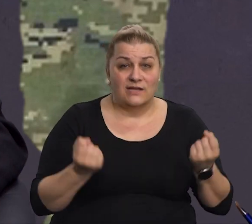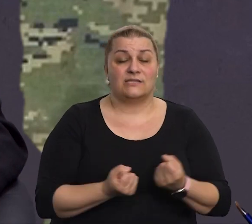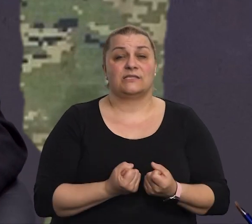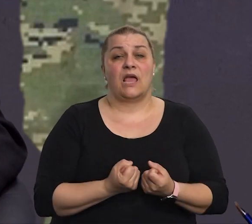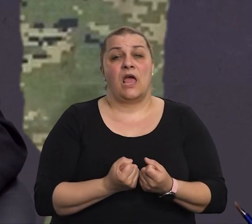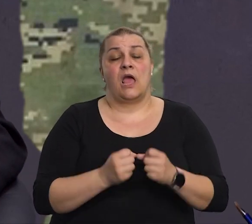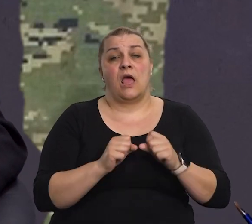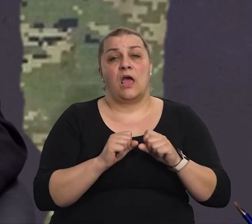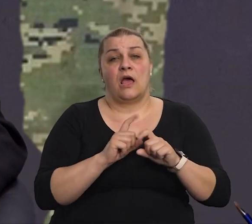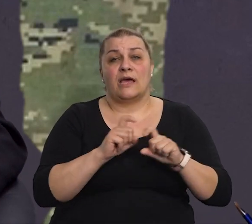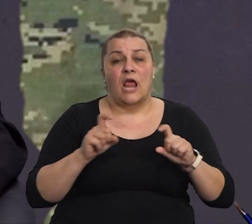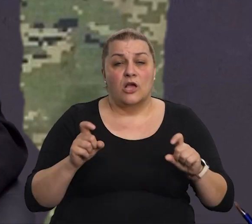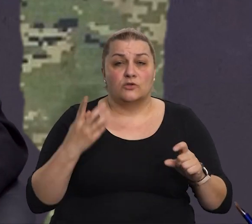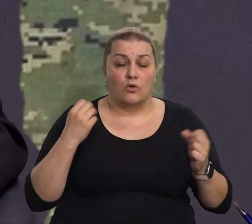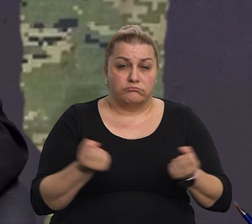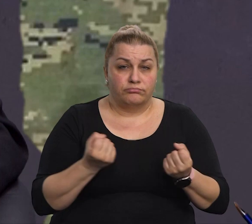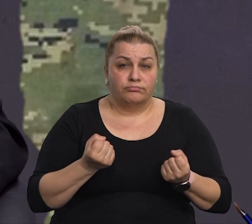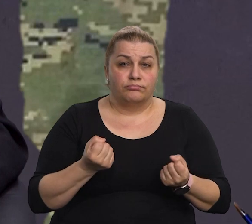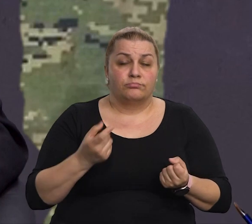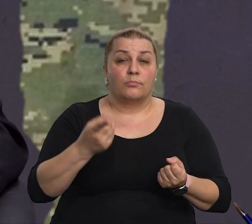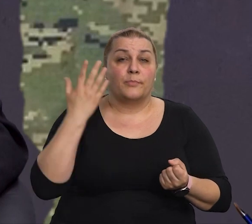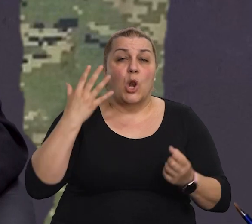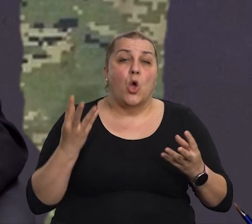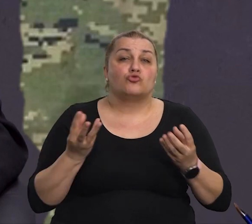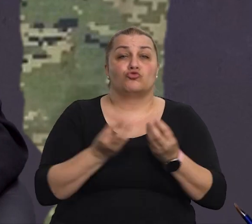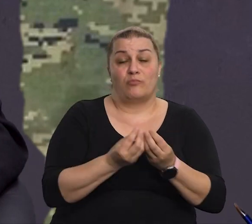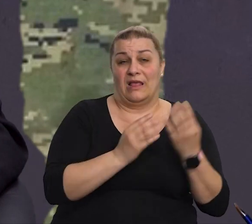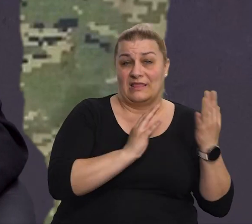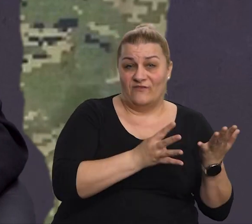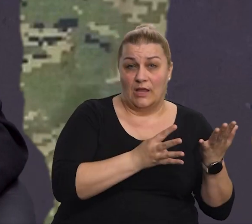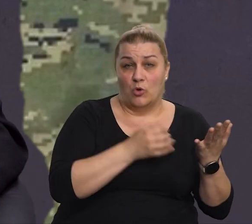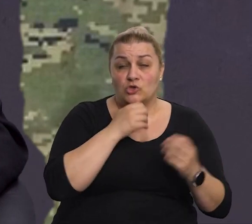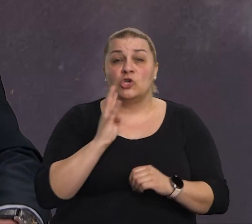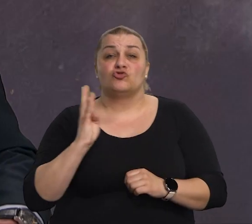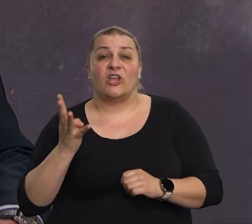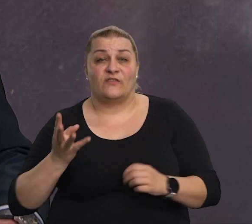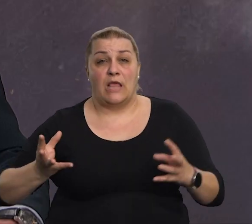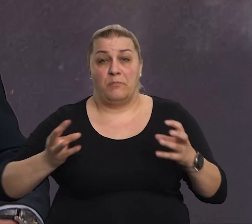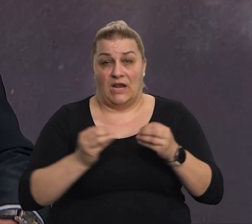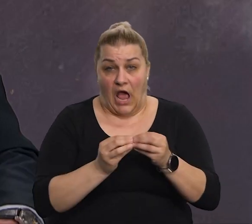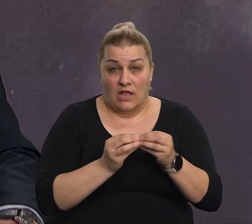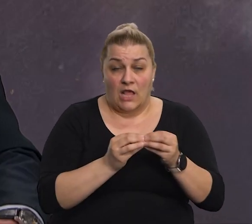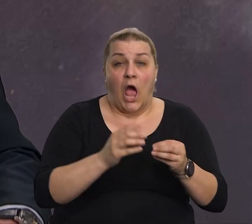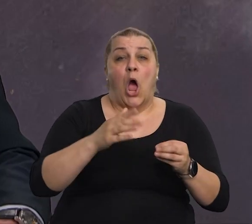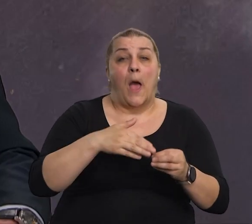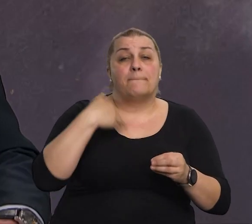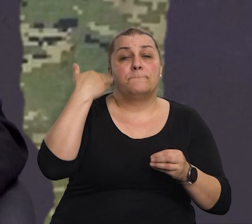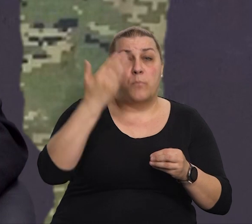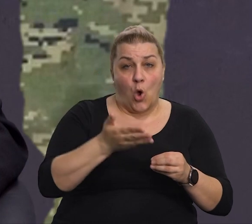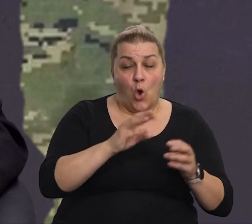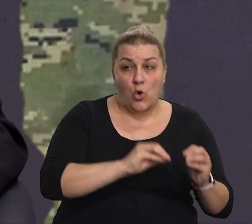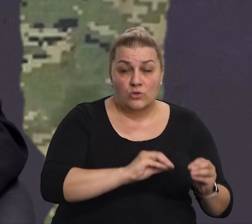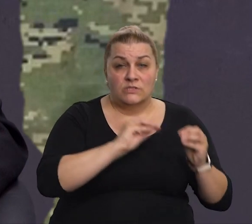naravno, bili su u sastavu sa četvrtoj gardinskoj brigadu. I poslije u sastavu u 114. Jedan dio